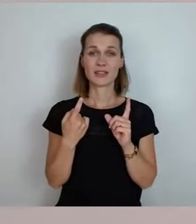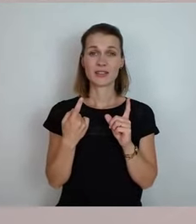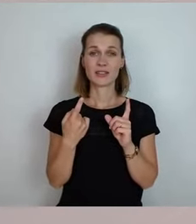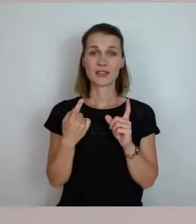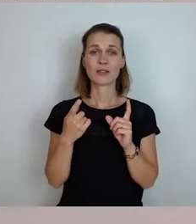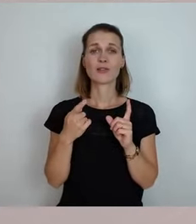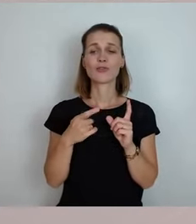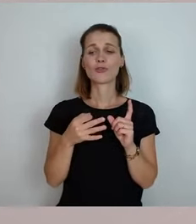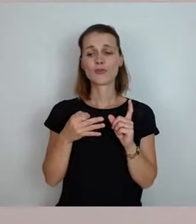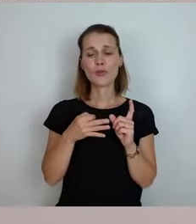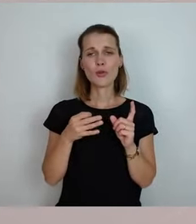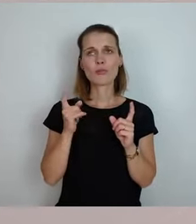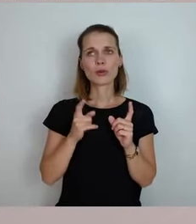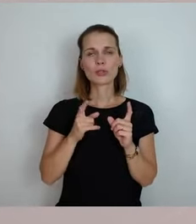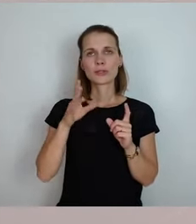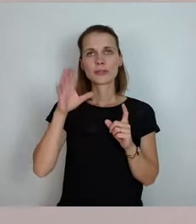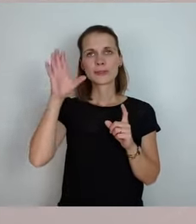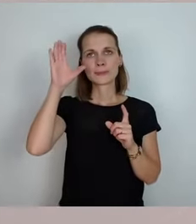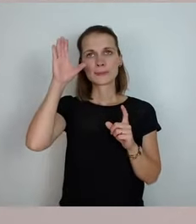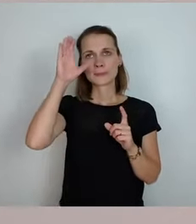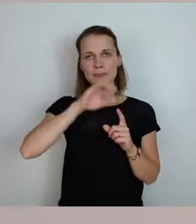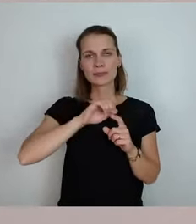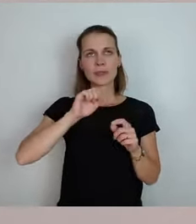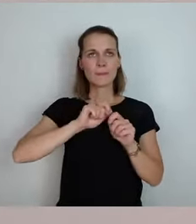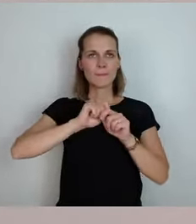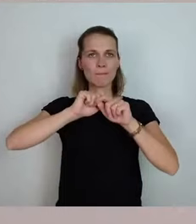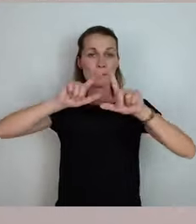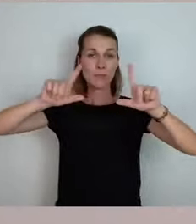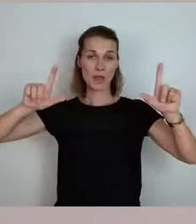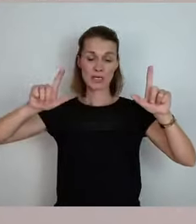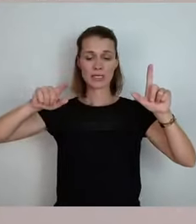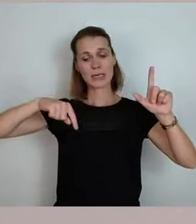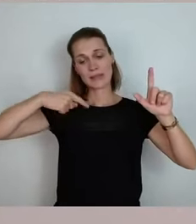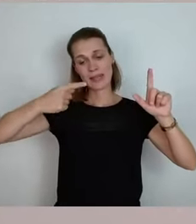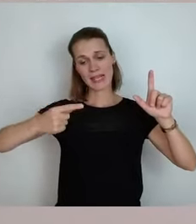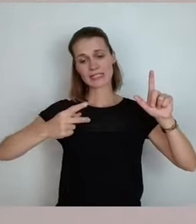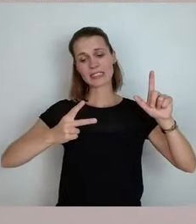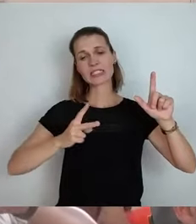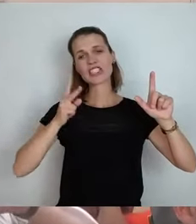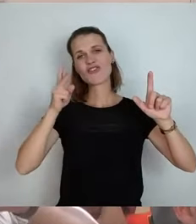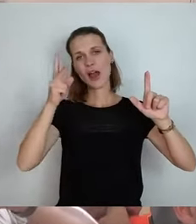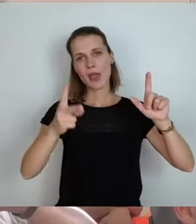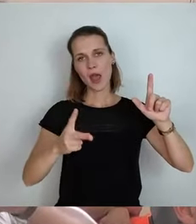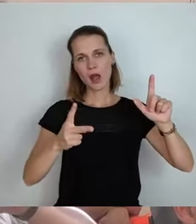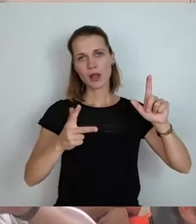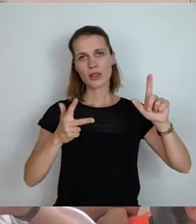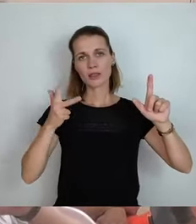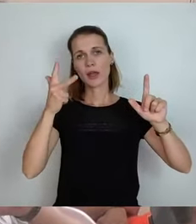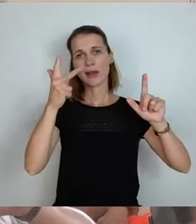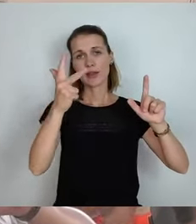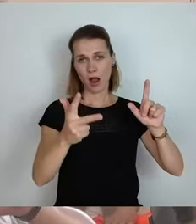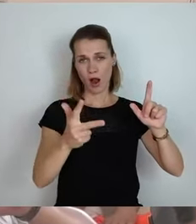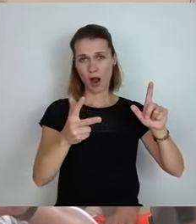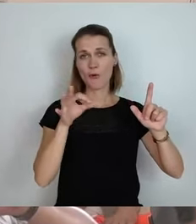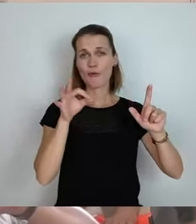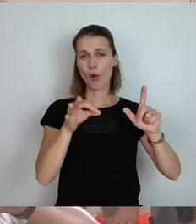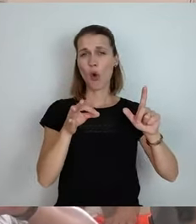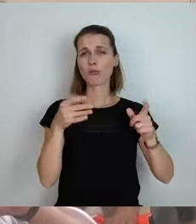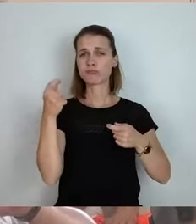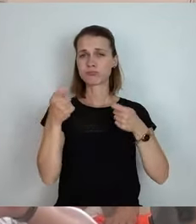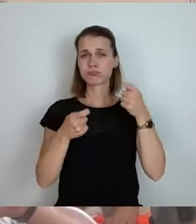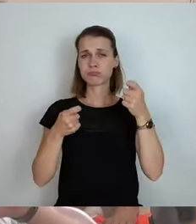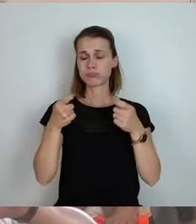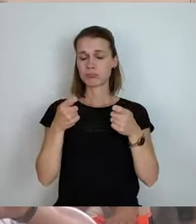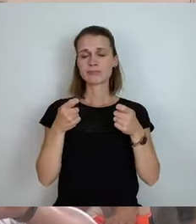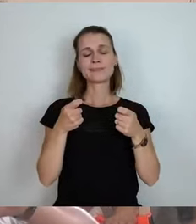uns, glaube ich, erkennen, dass diese kommenden zwei, drei Jahre schon finanziell etwas enger werden. Wir kommen ja